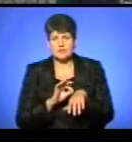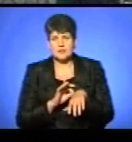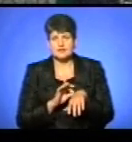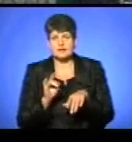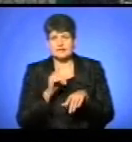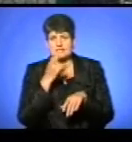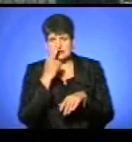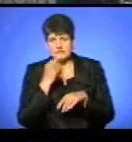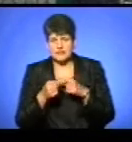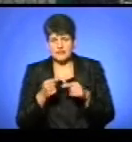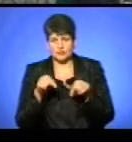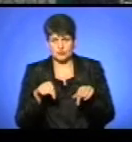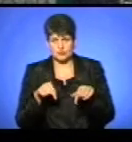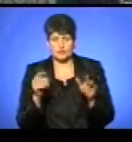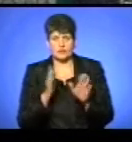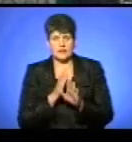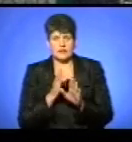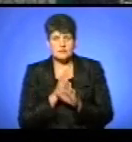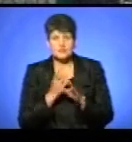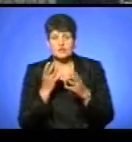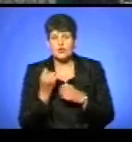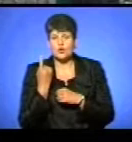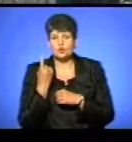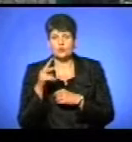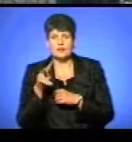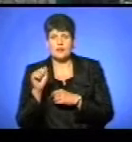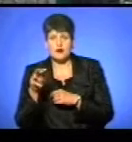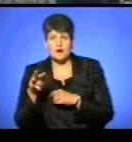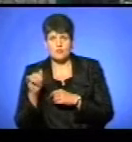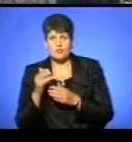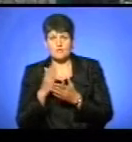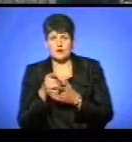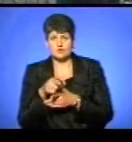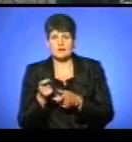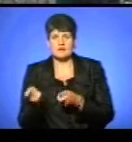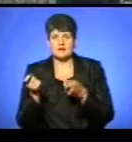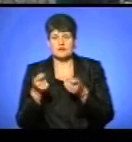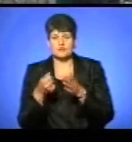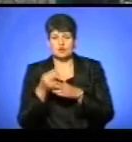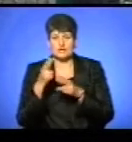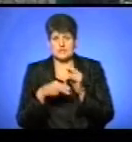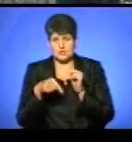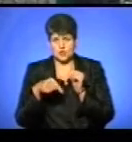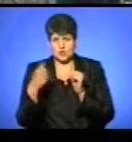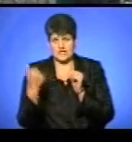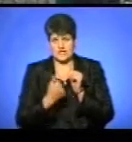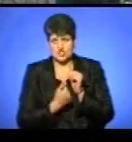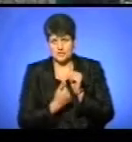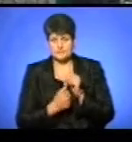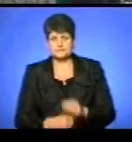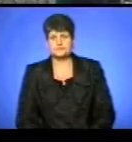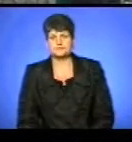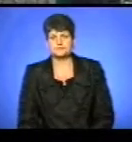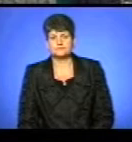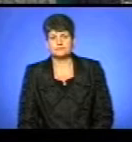звикли до тутешнього клімату. Ще одну ламу мають сюди завезти до кінця цього тижня. Марія